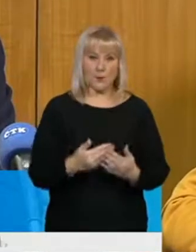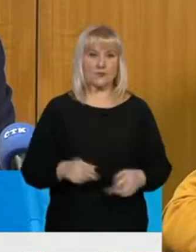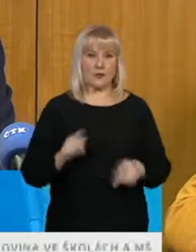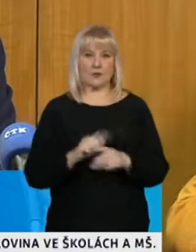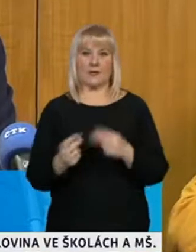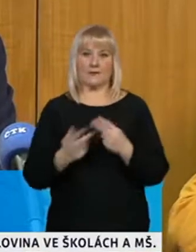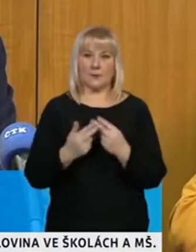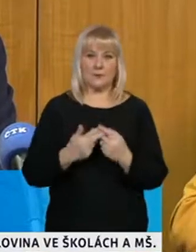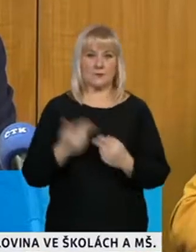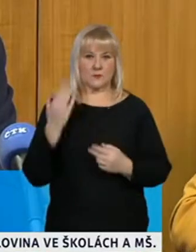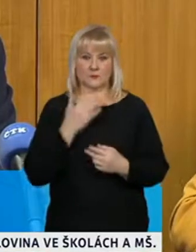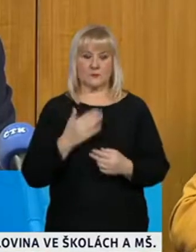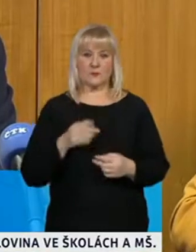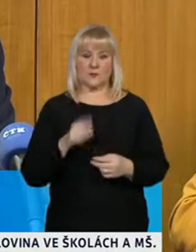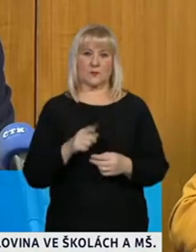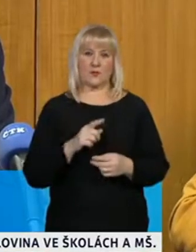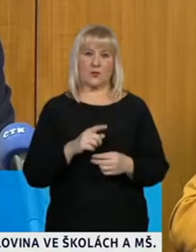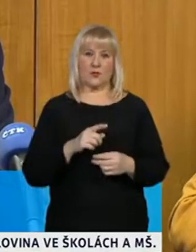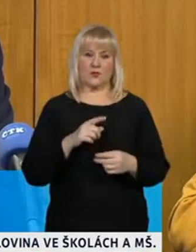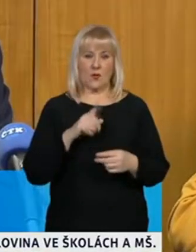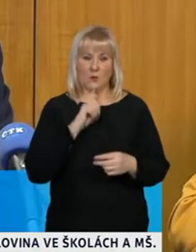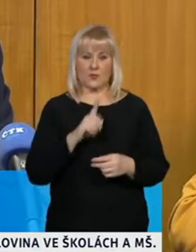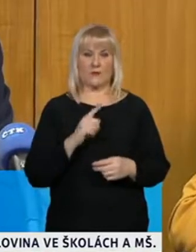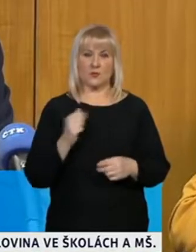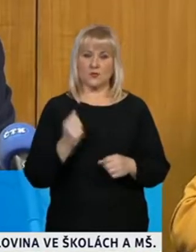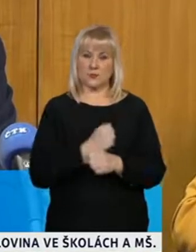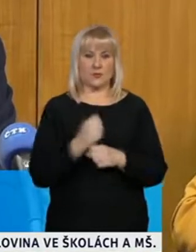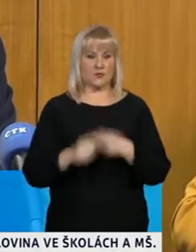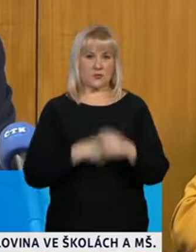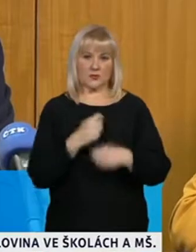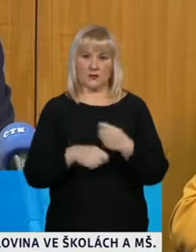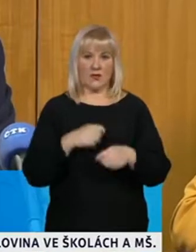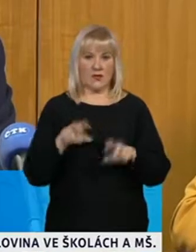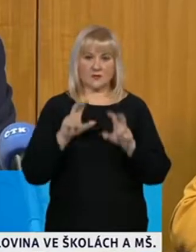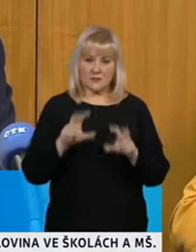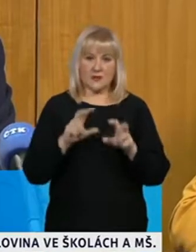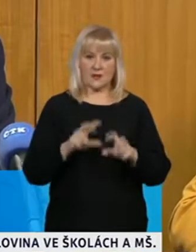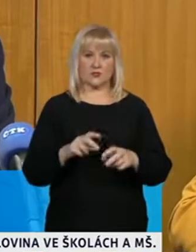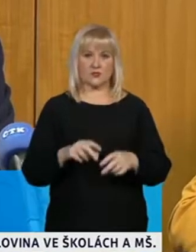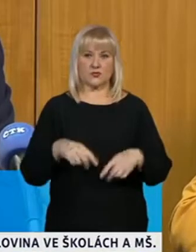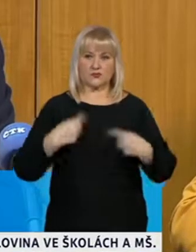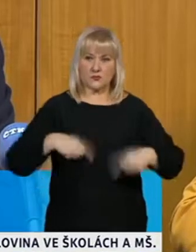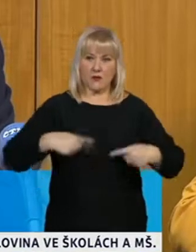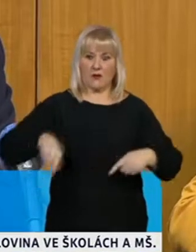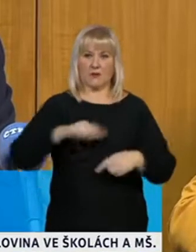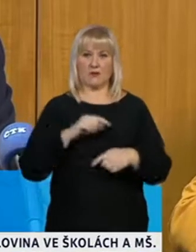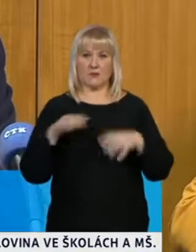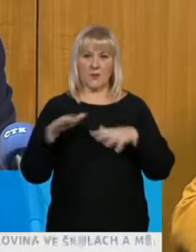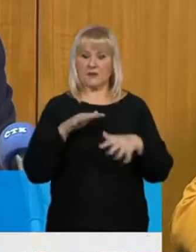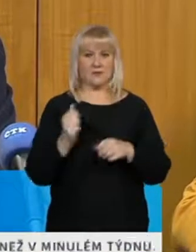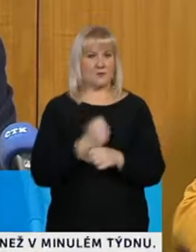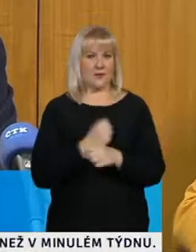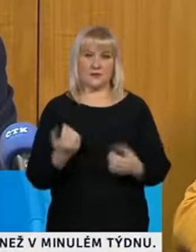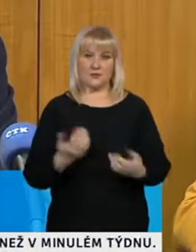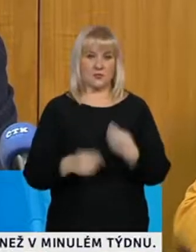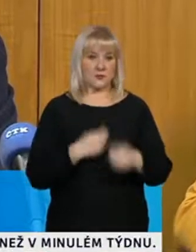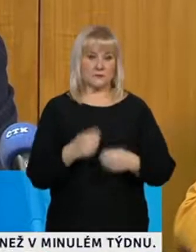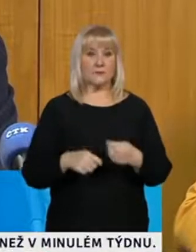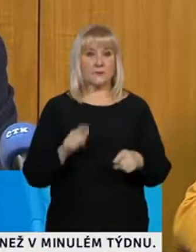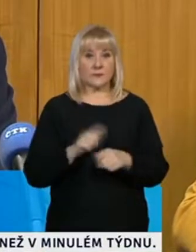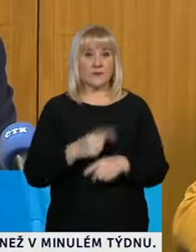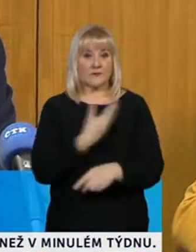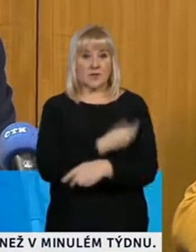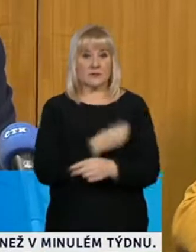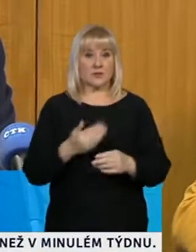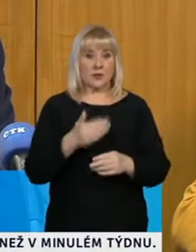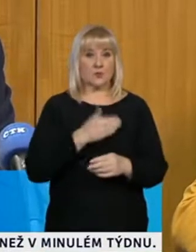nebezpečné. To je záměrné vyvolávání strachu, neduvěru a paniky. A tak, jak jsem už řekl, vakcína prochází před uvedením